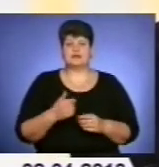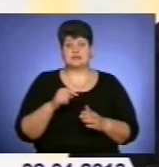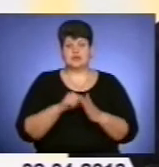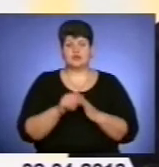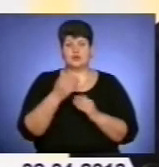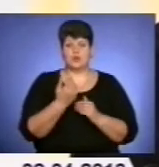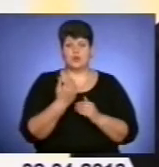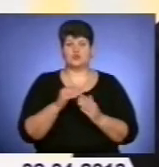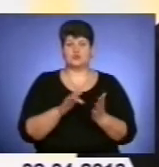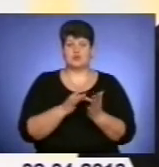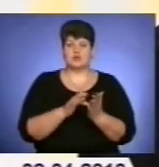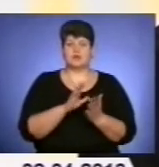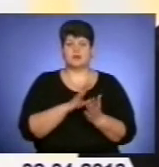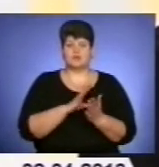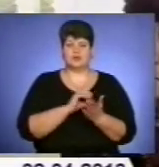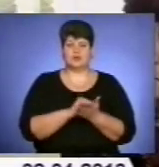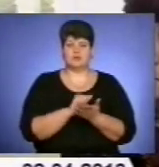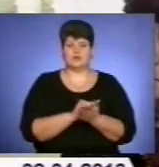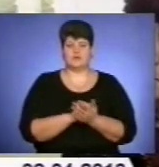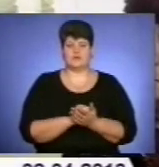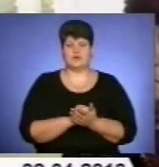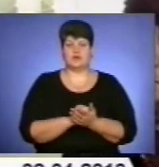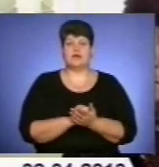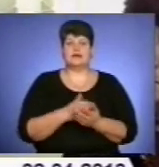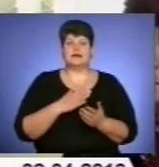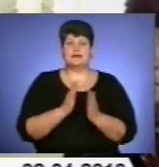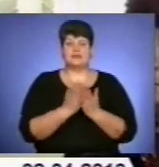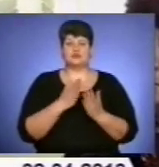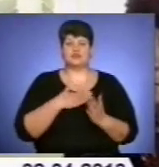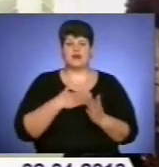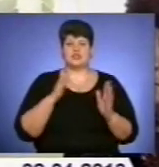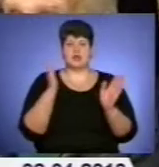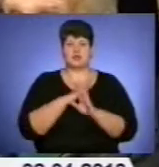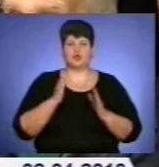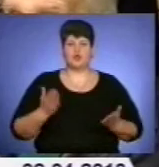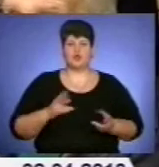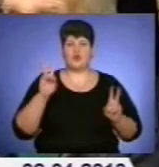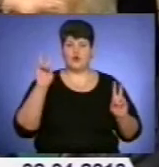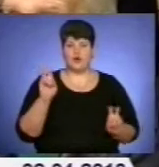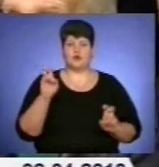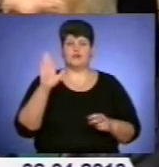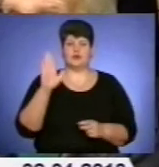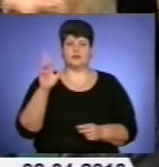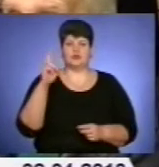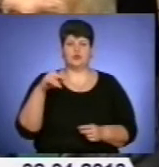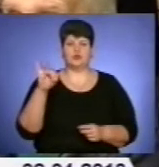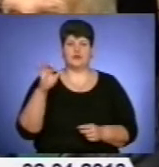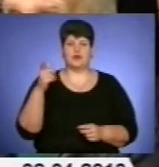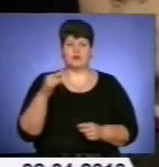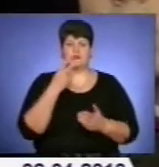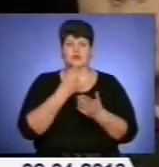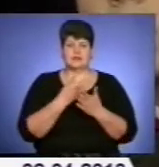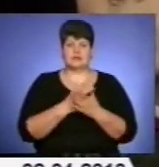сторінки були там опубліковані. Книжку «Наша доля» Володимира Довганюка репрезентували перед побратимами,